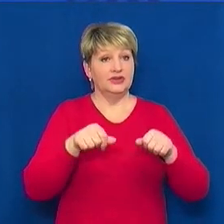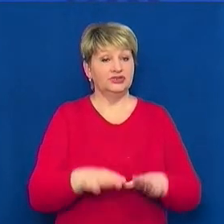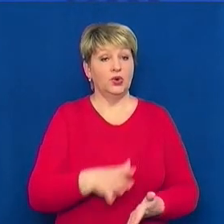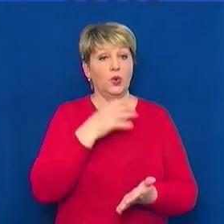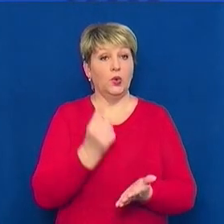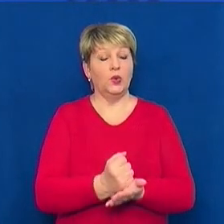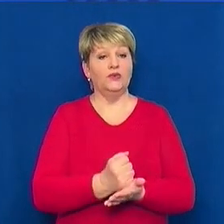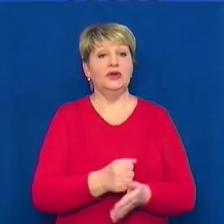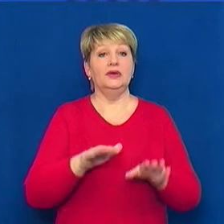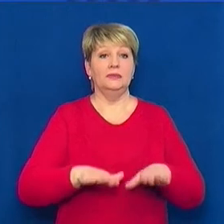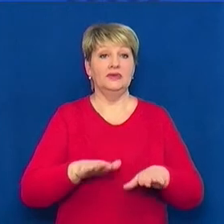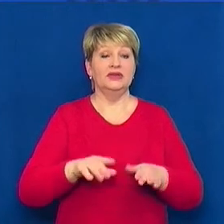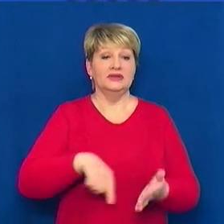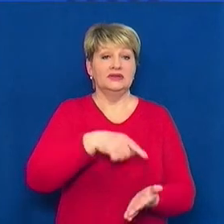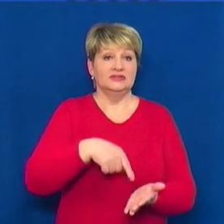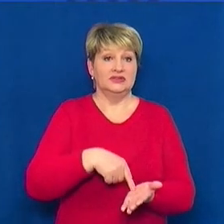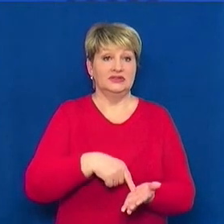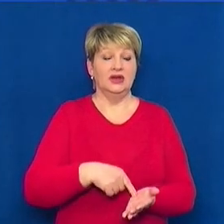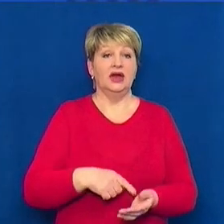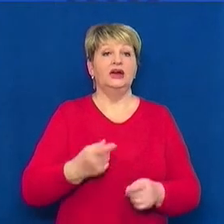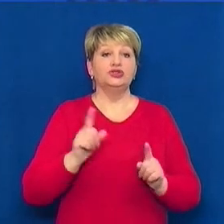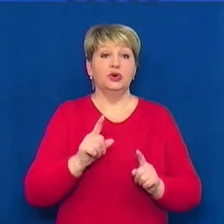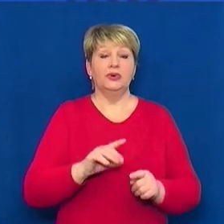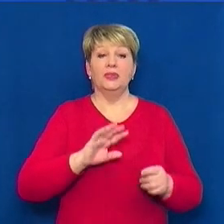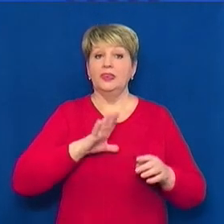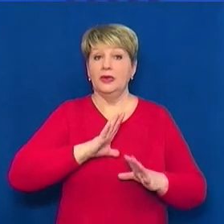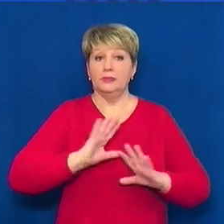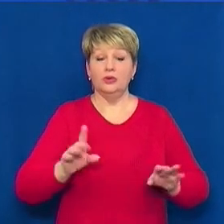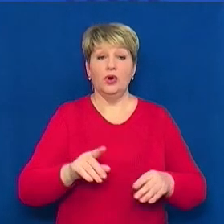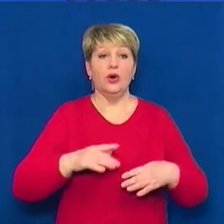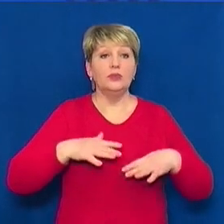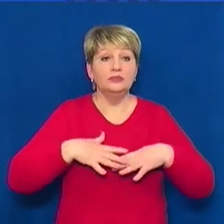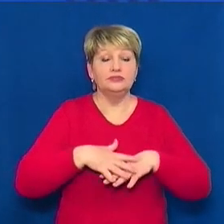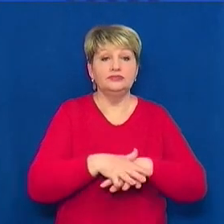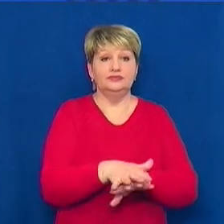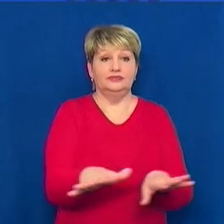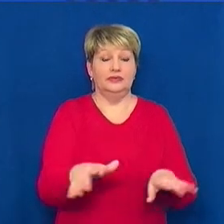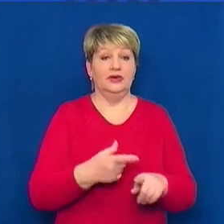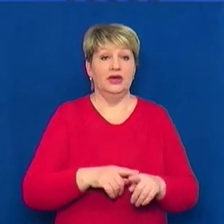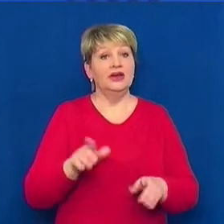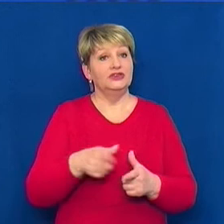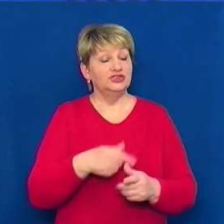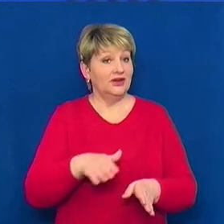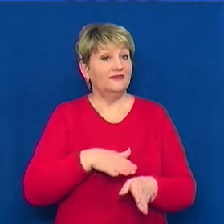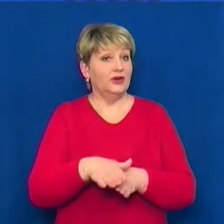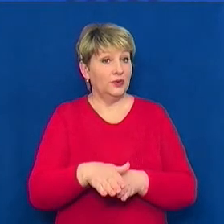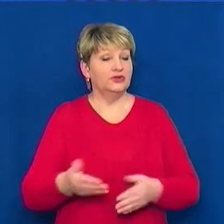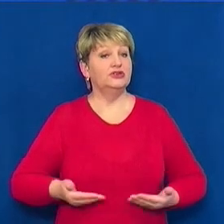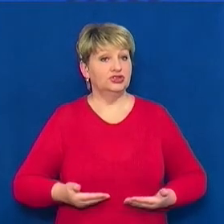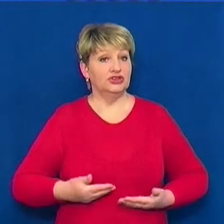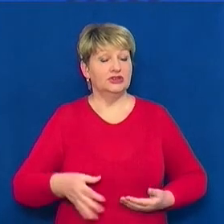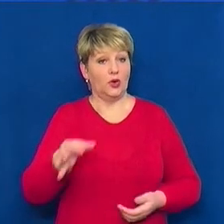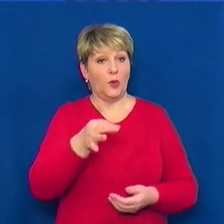Черкас Анатолій Бондаренко 17 березня, щоб запобігти поширення коронавірусу. Чи виконують його жителі обласного центру, дізнавалась